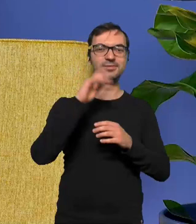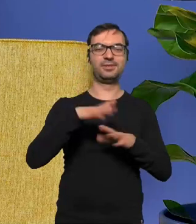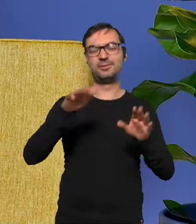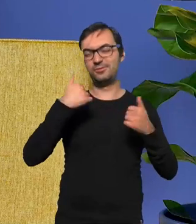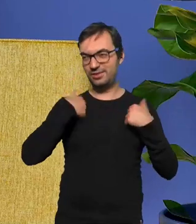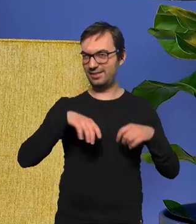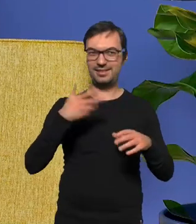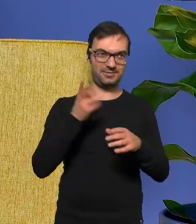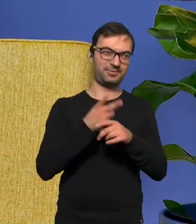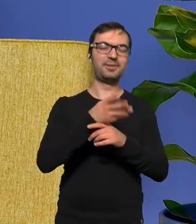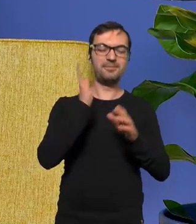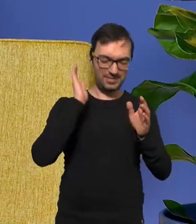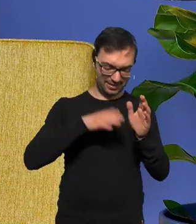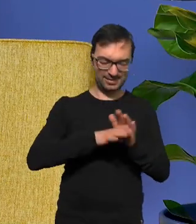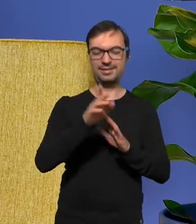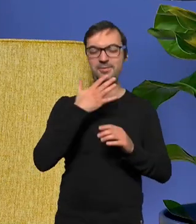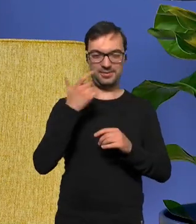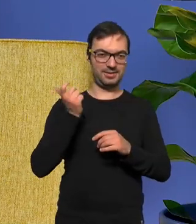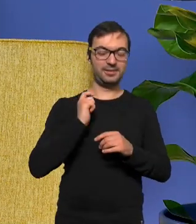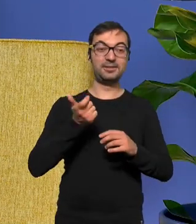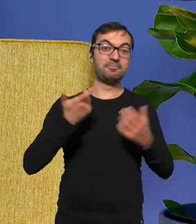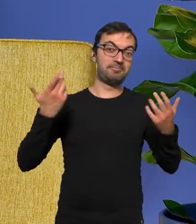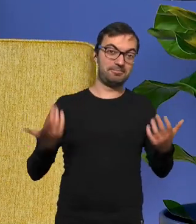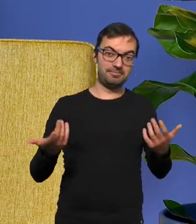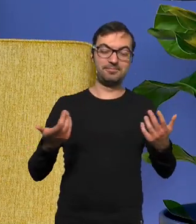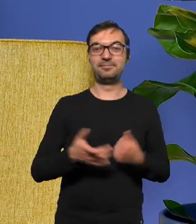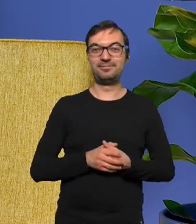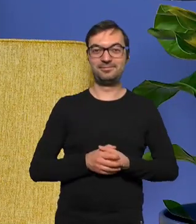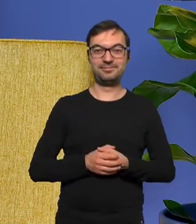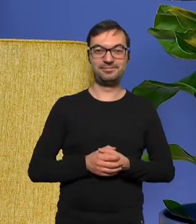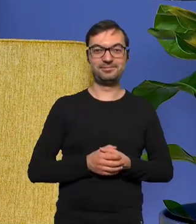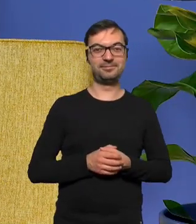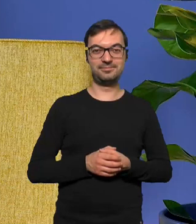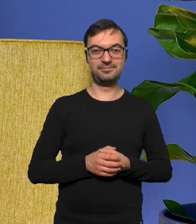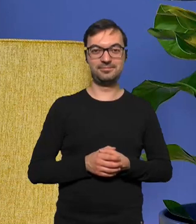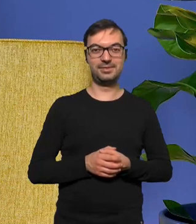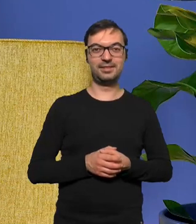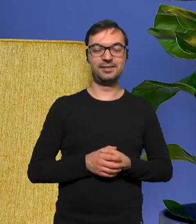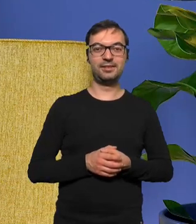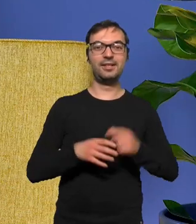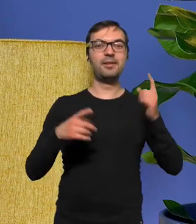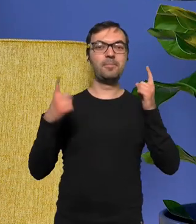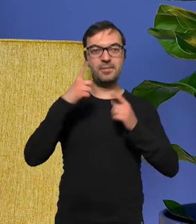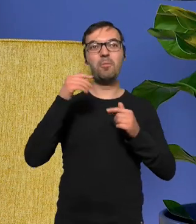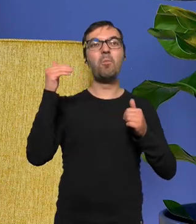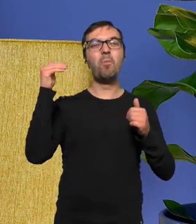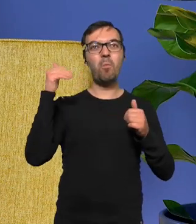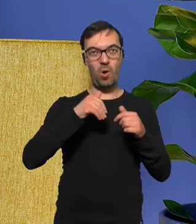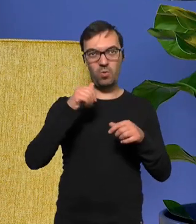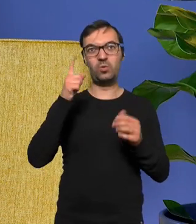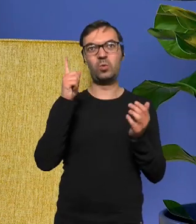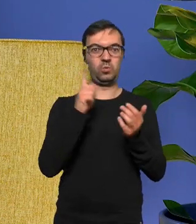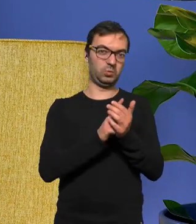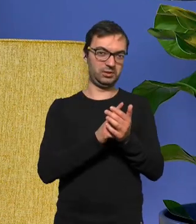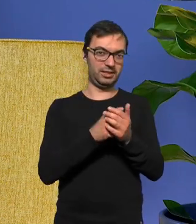Igor no co to nie poleci ja mówię poleci no i myślę o tym w tej kategorii że mogło polecieć